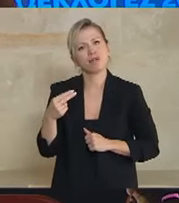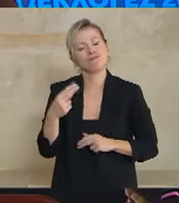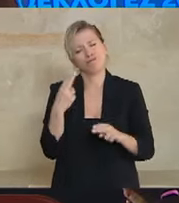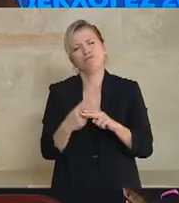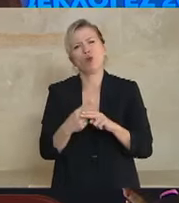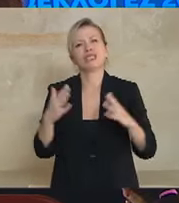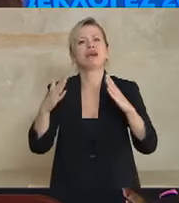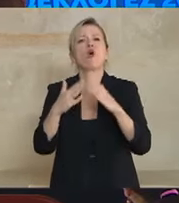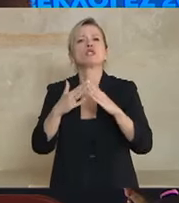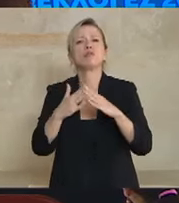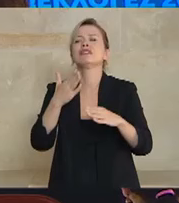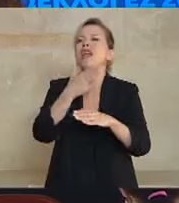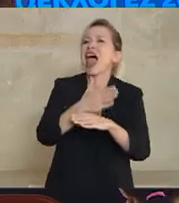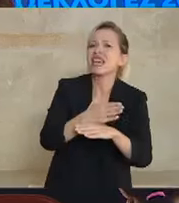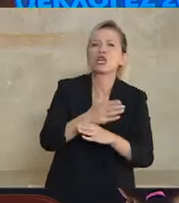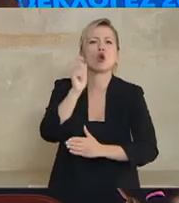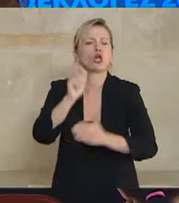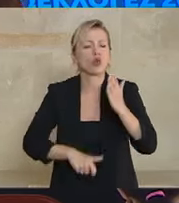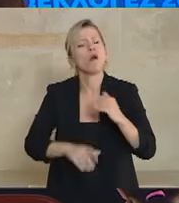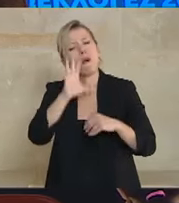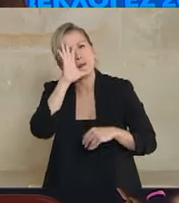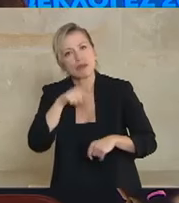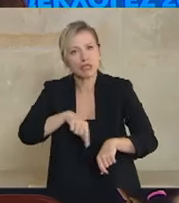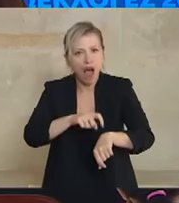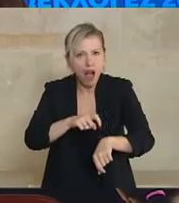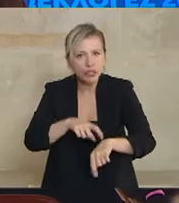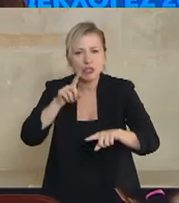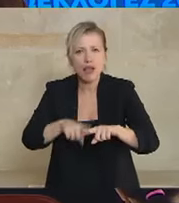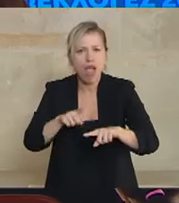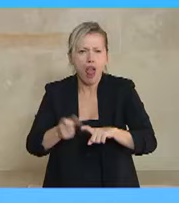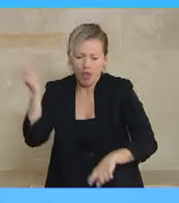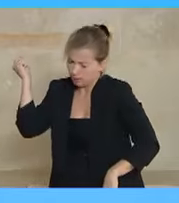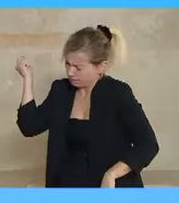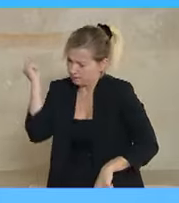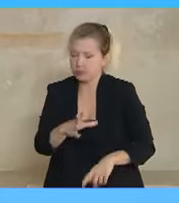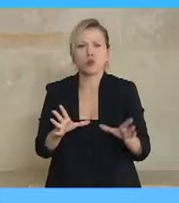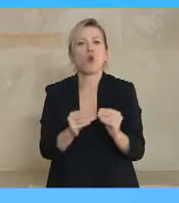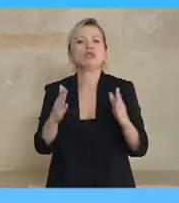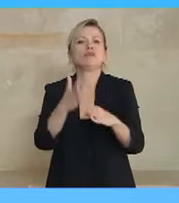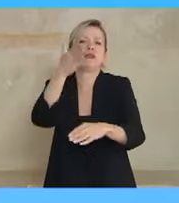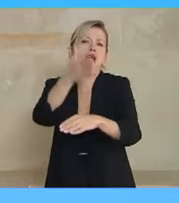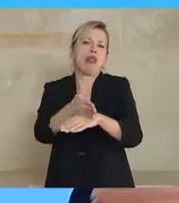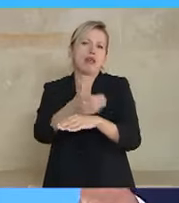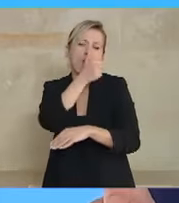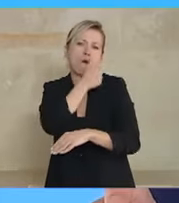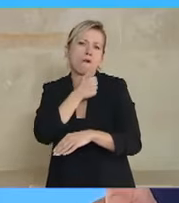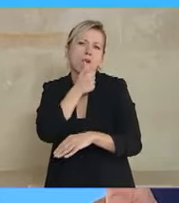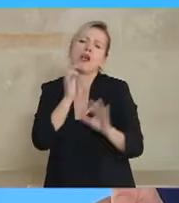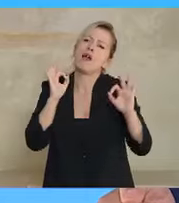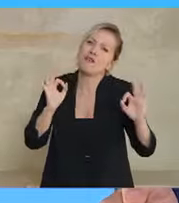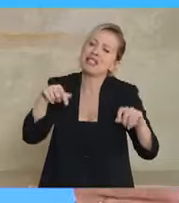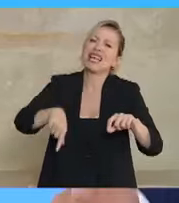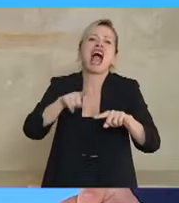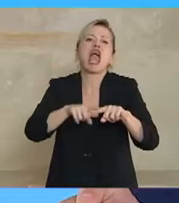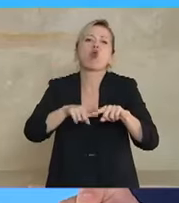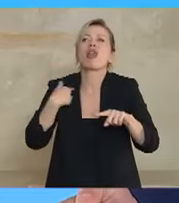σημασία. Είναι πολύ δύσκολο σήμερα να είσαι στο Ενίκιο. Για την μειοψηφία, για την πλειοψηφία των συμπολιτών μας ευτυχώς έχει σπίτι. Αλλά